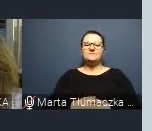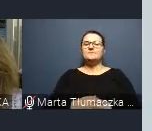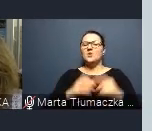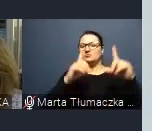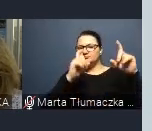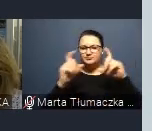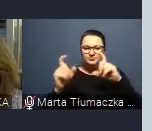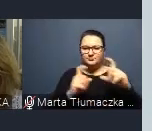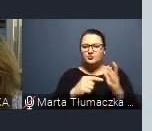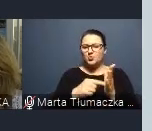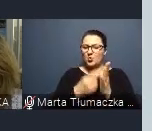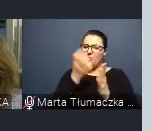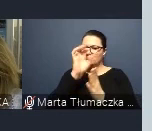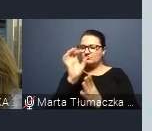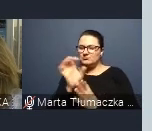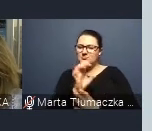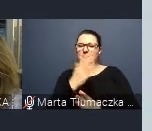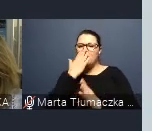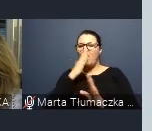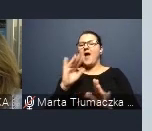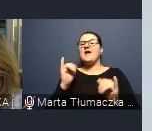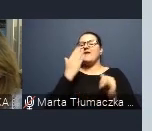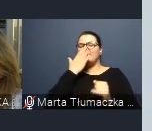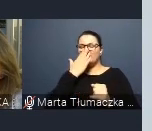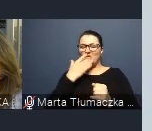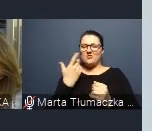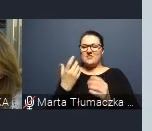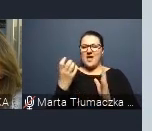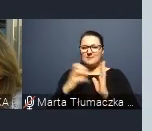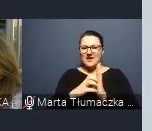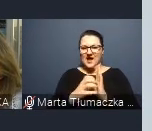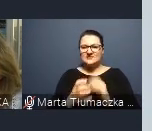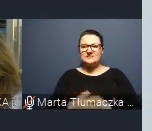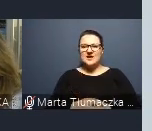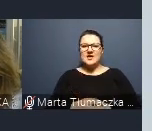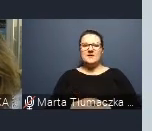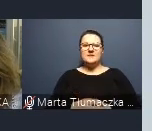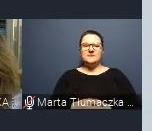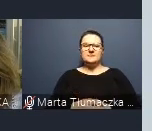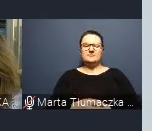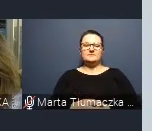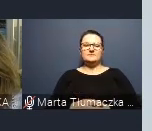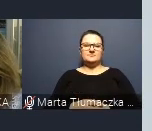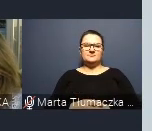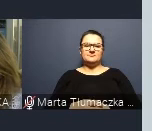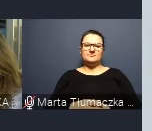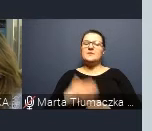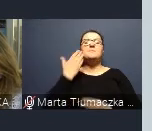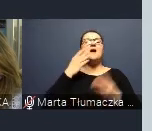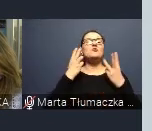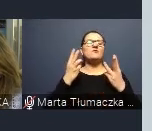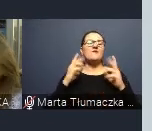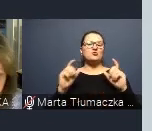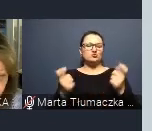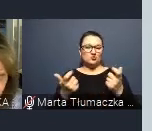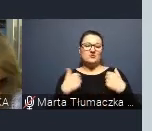pokazujące, jak te aplikacje są przygotowywane. I to, co jest bardzo ważne, to co